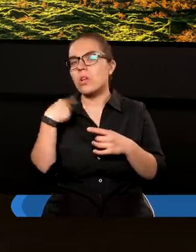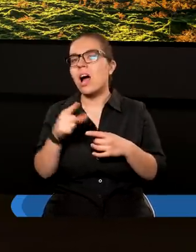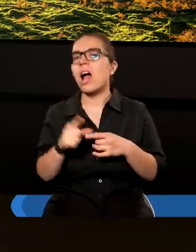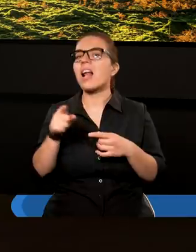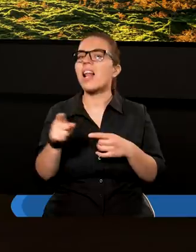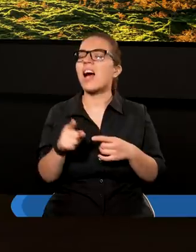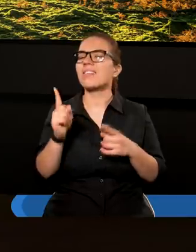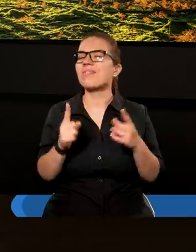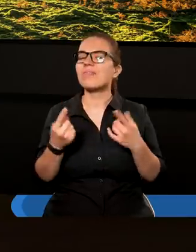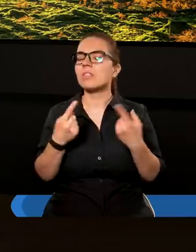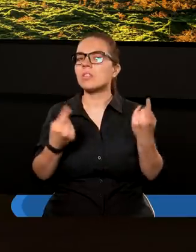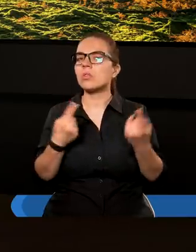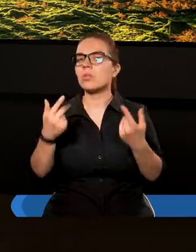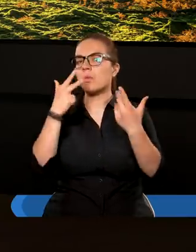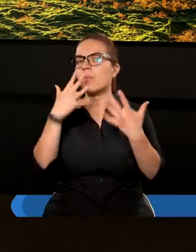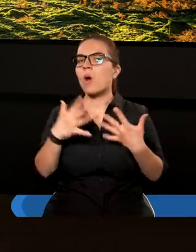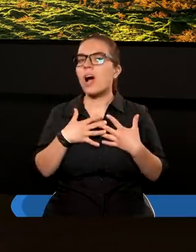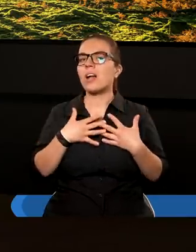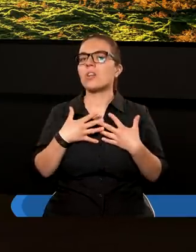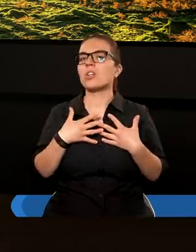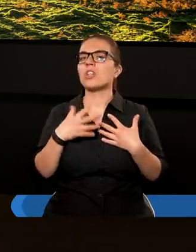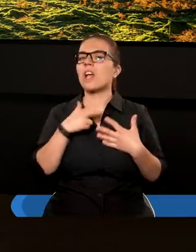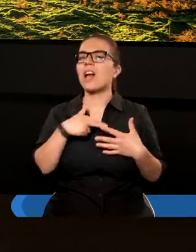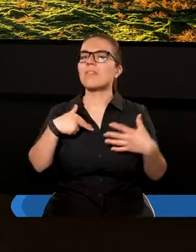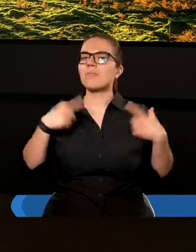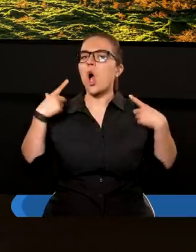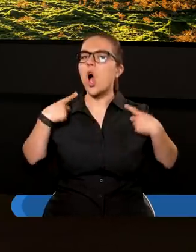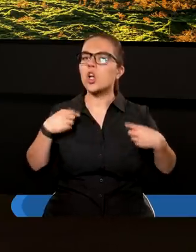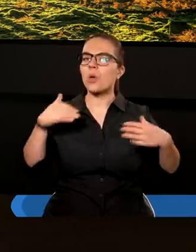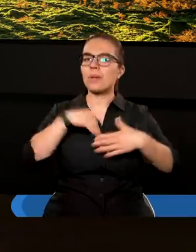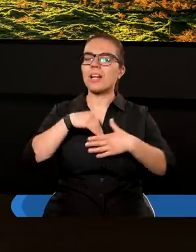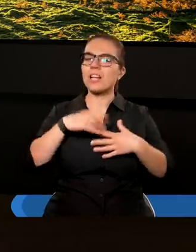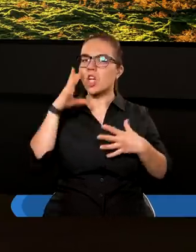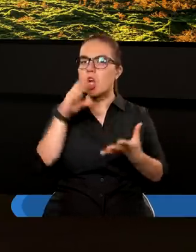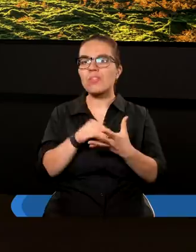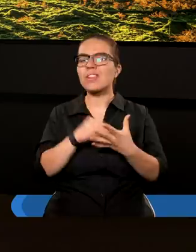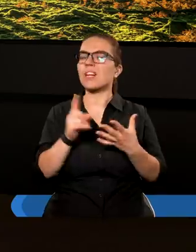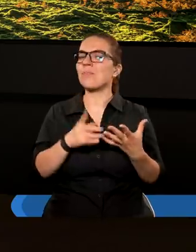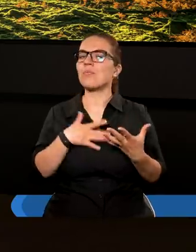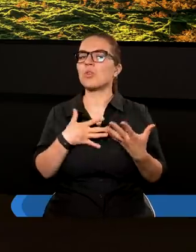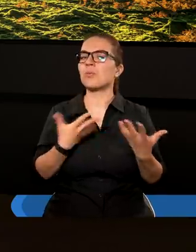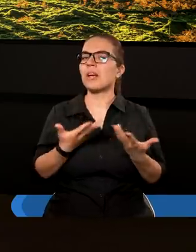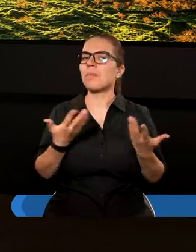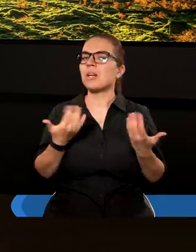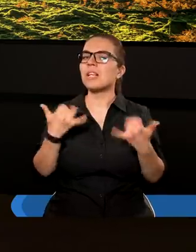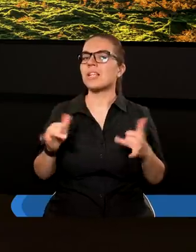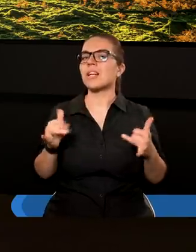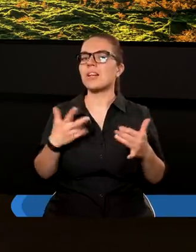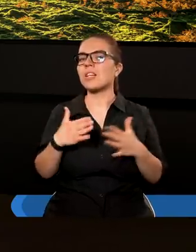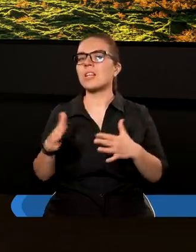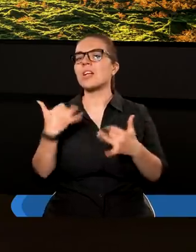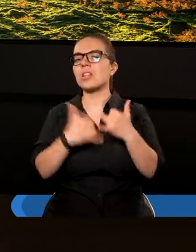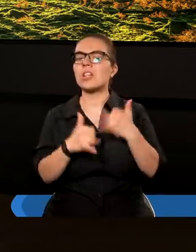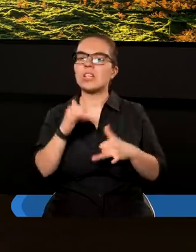To ta sytuacja pokazuje nam ważność osobistego doświadczania Boga w naszym życiu. Jeżeli